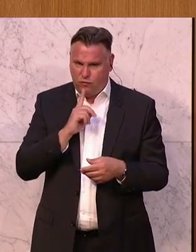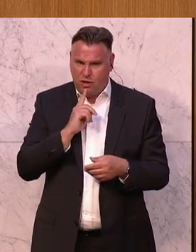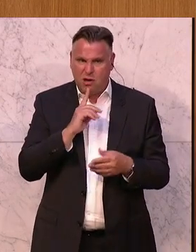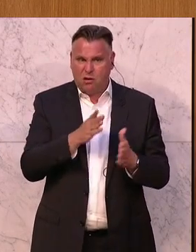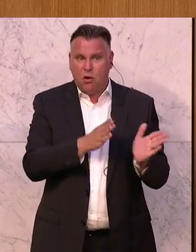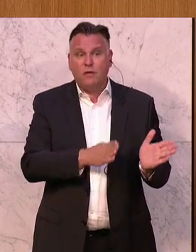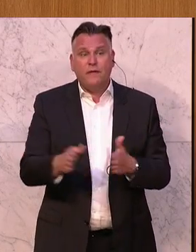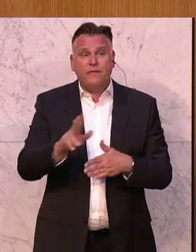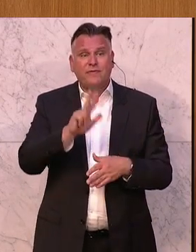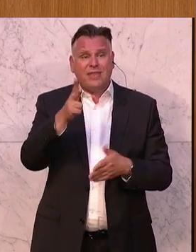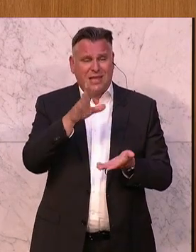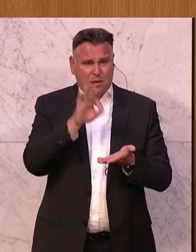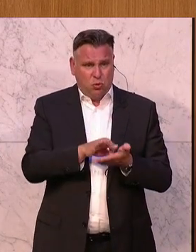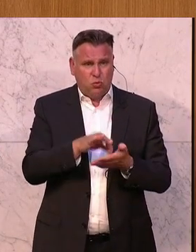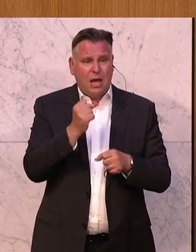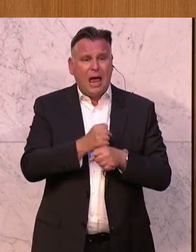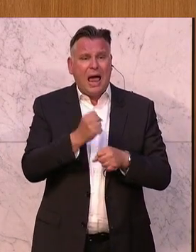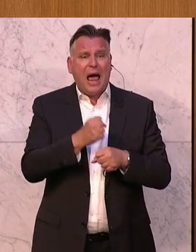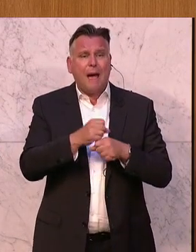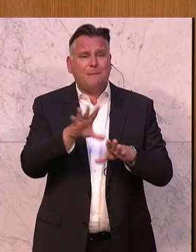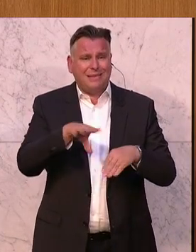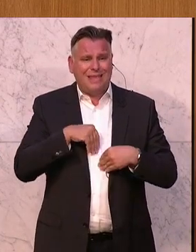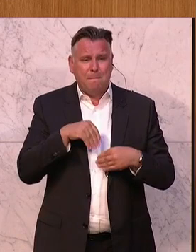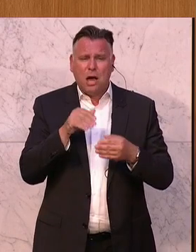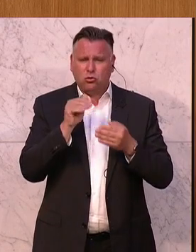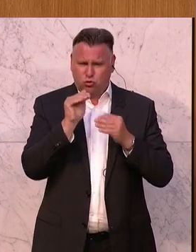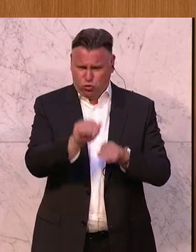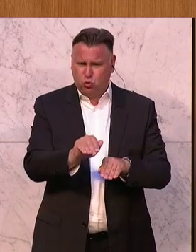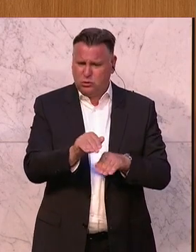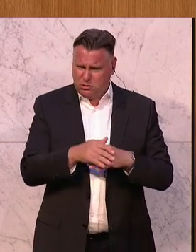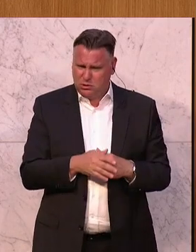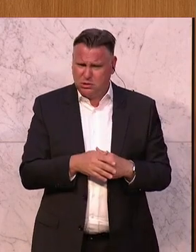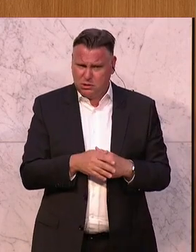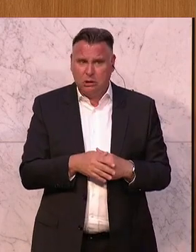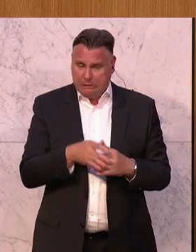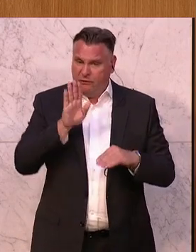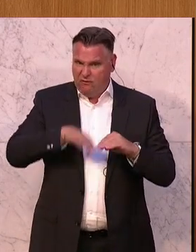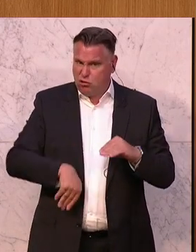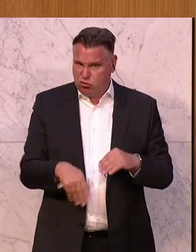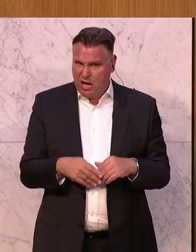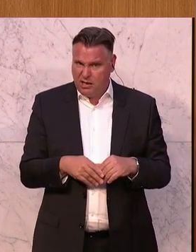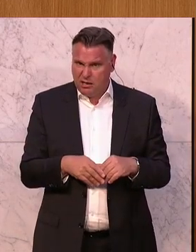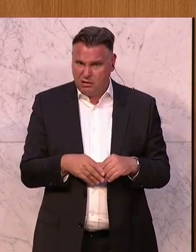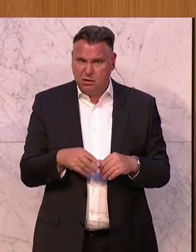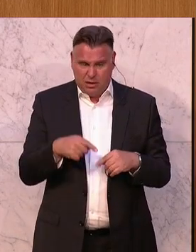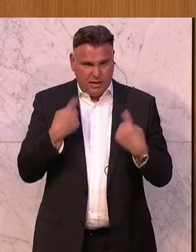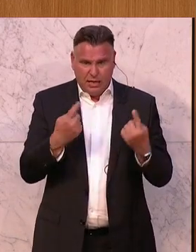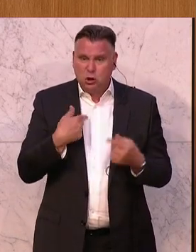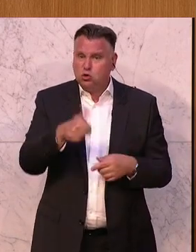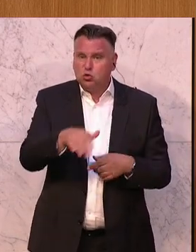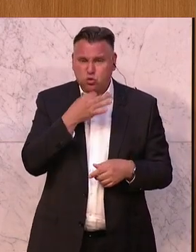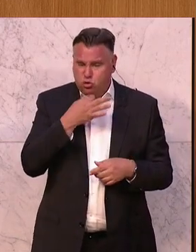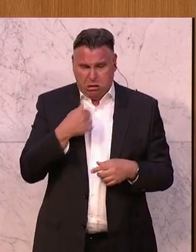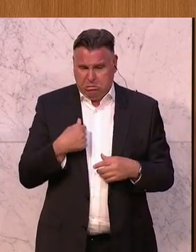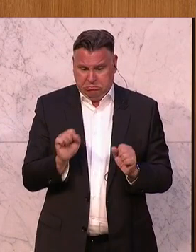Punkt ist, im Bereich des Arbeitnehmerinnen-Schutzes kommt es zu einer Verschlechterung, die uns das Zustimmen schwierig macht.